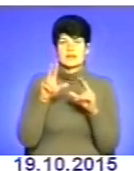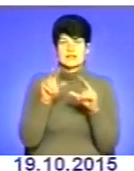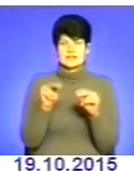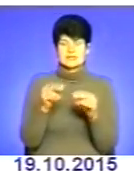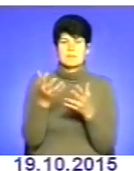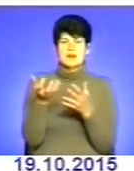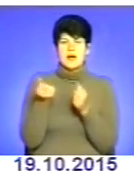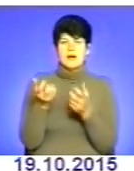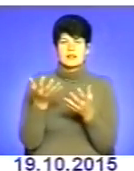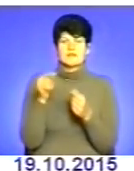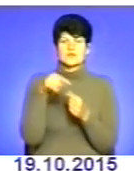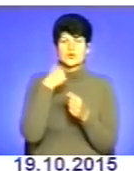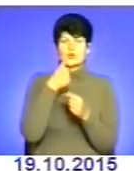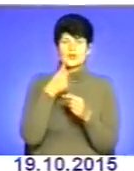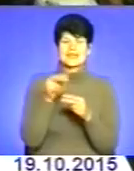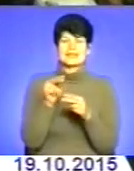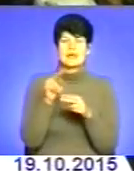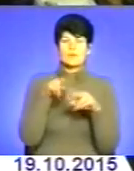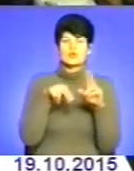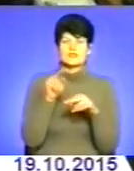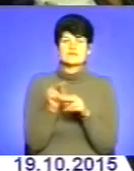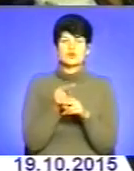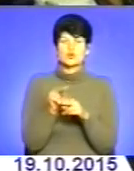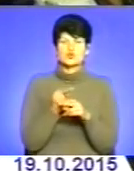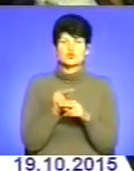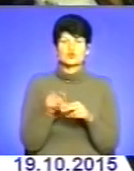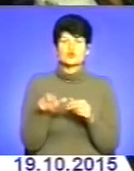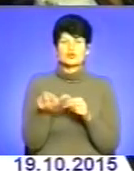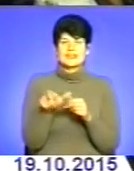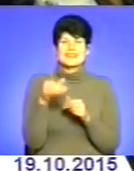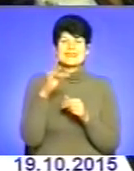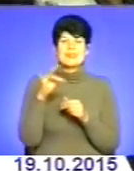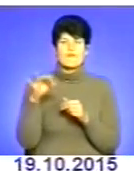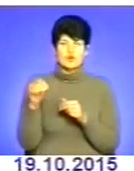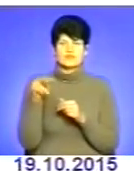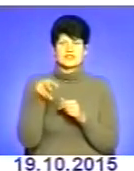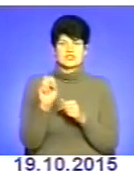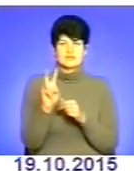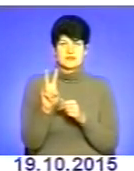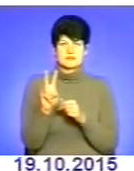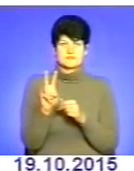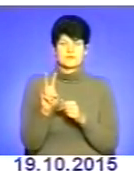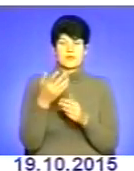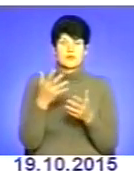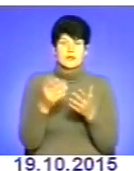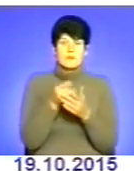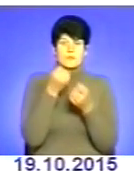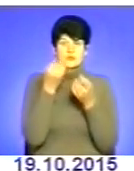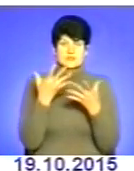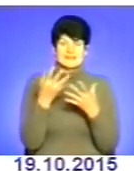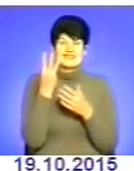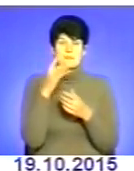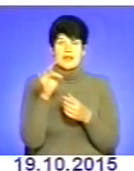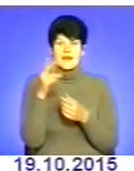в ті роки для будівництва чи реконструкції доріг В тому числі євро-2012 Тобто на поточний стан доріг 3 мільярди,